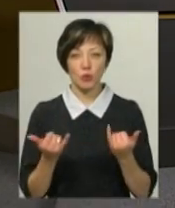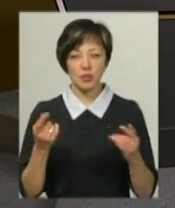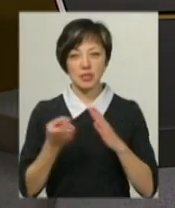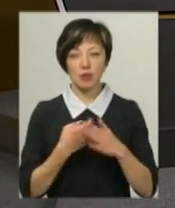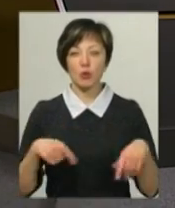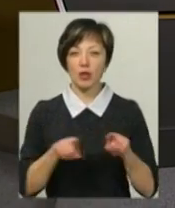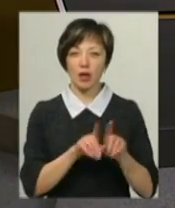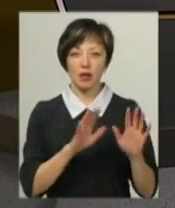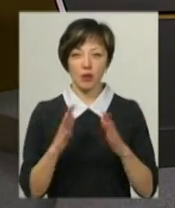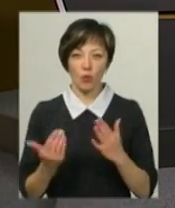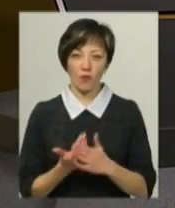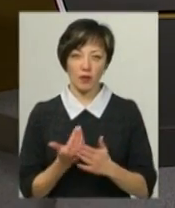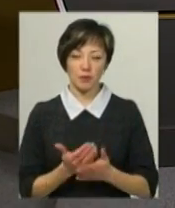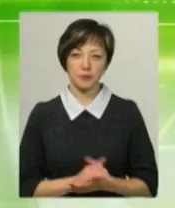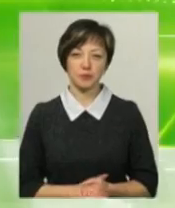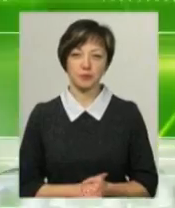дізнаєтесь про такі новини.